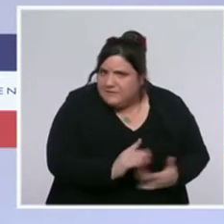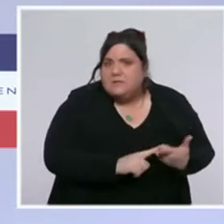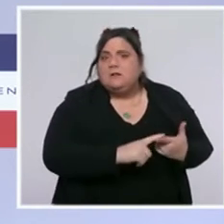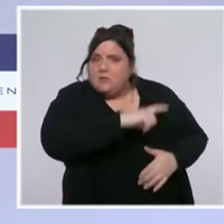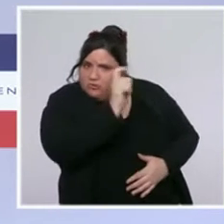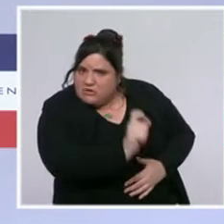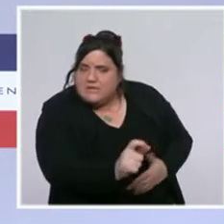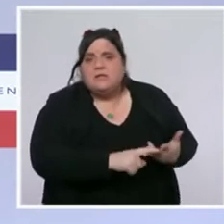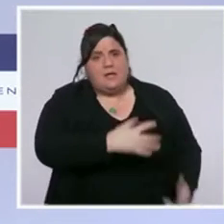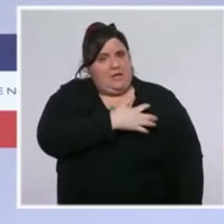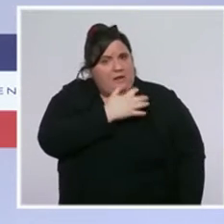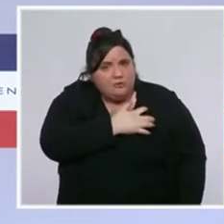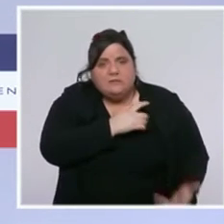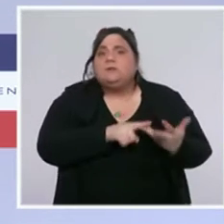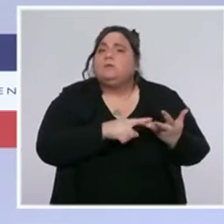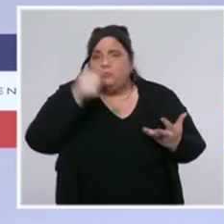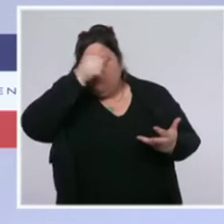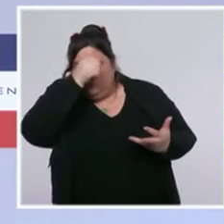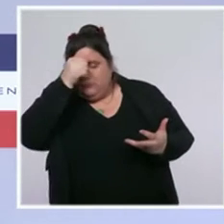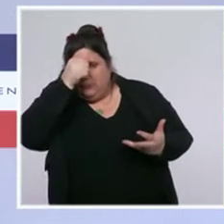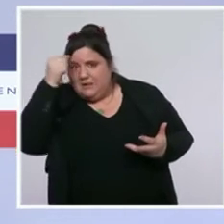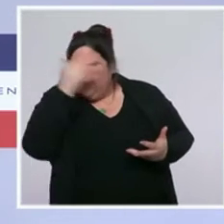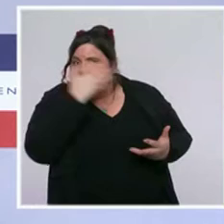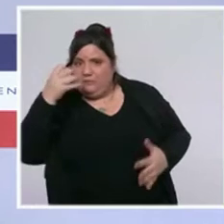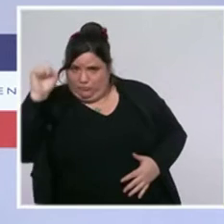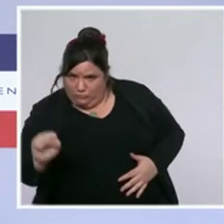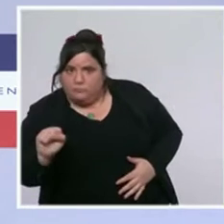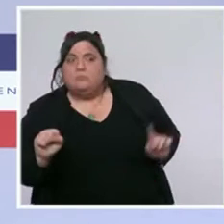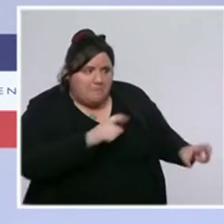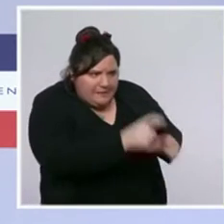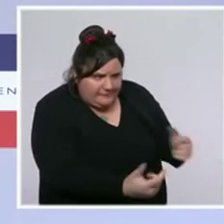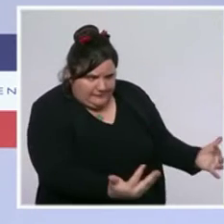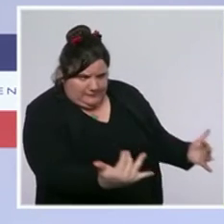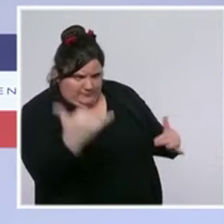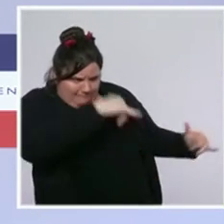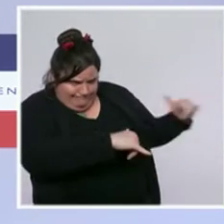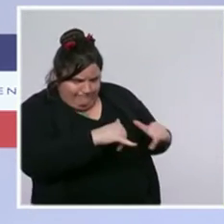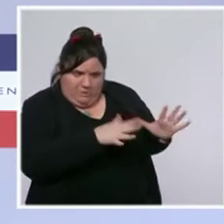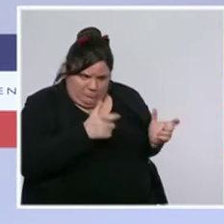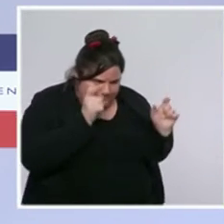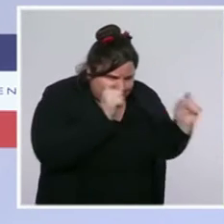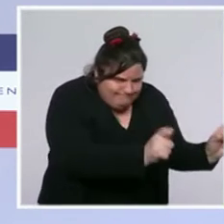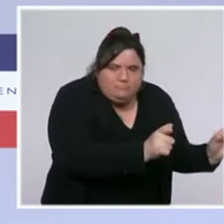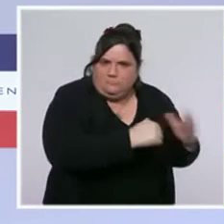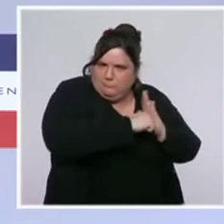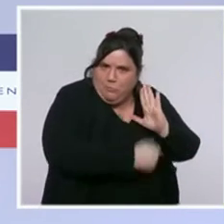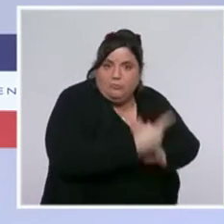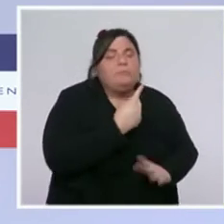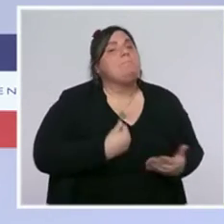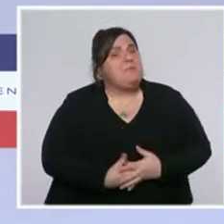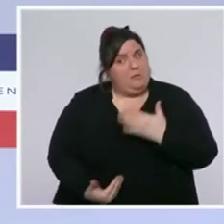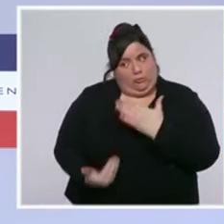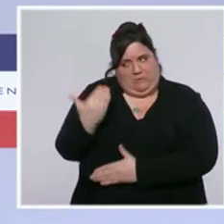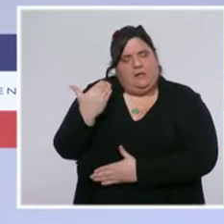du Chili, de l'Argentine et de l'Afrique du Sud. Et je vous annonce que nous avons décidé ce matin, en pays de défense, d'ajouter l'Inde à la